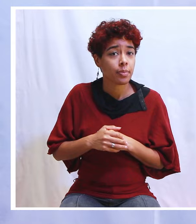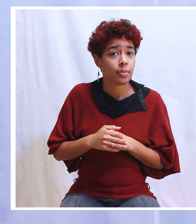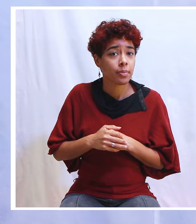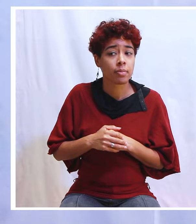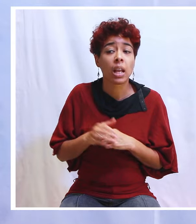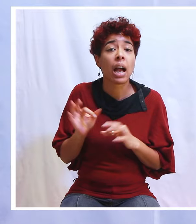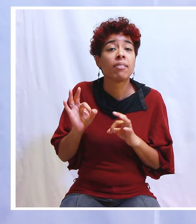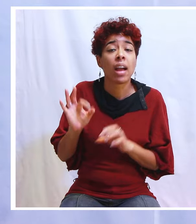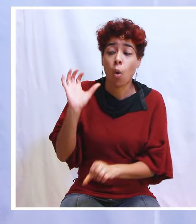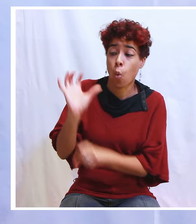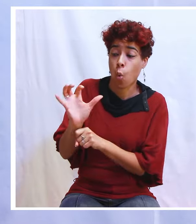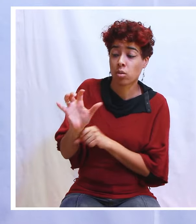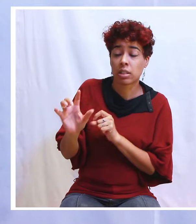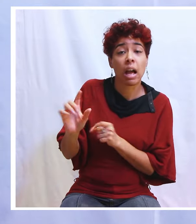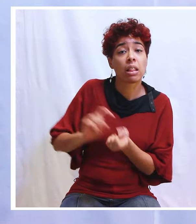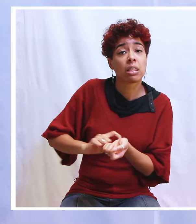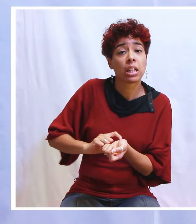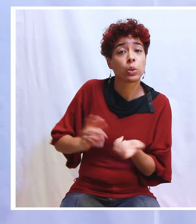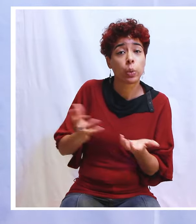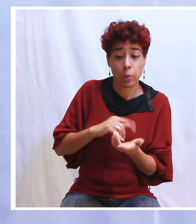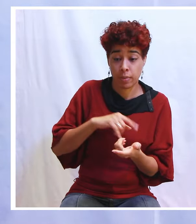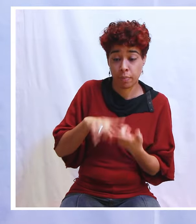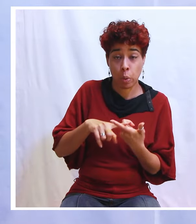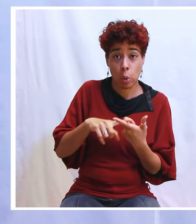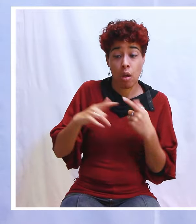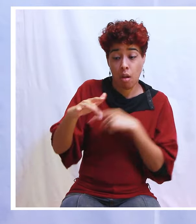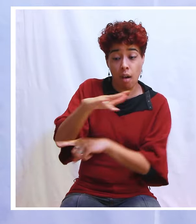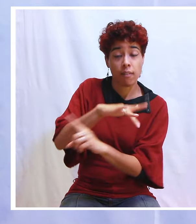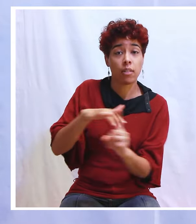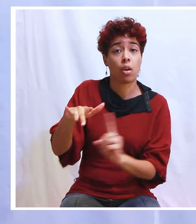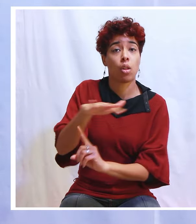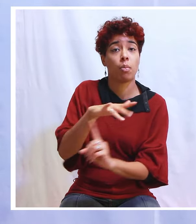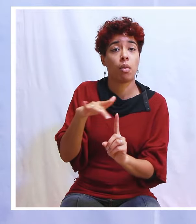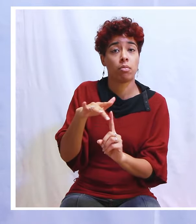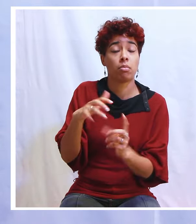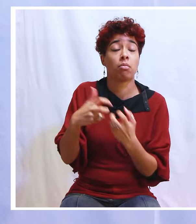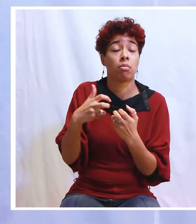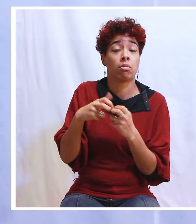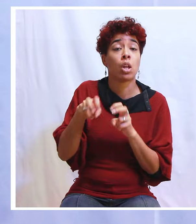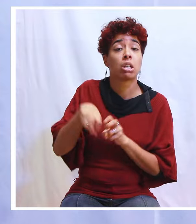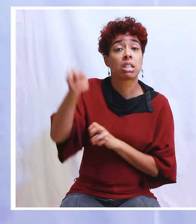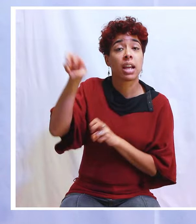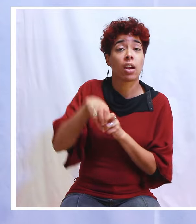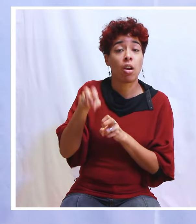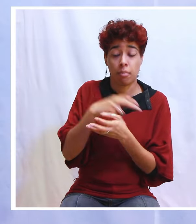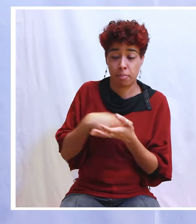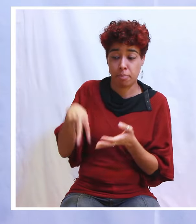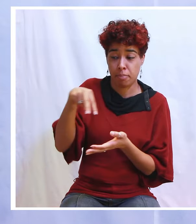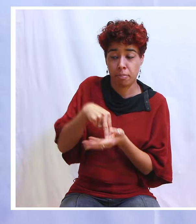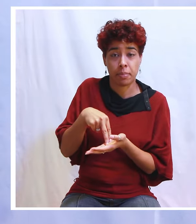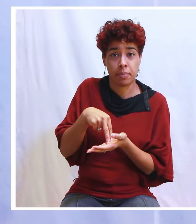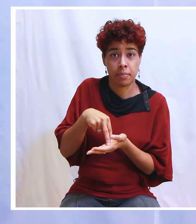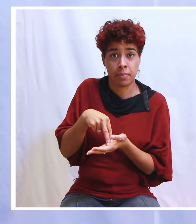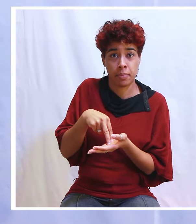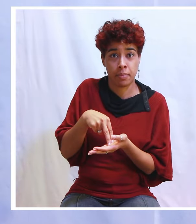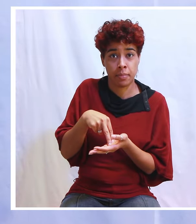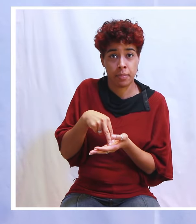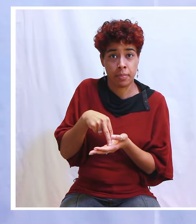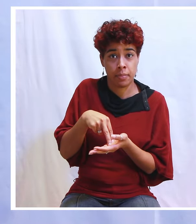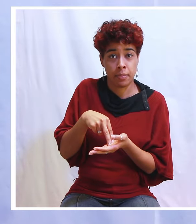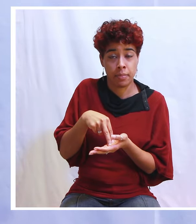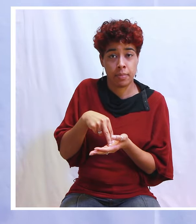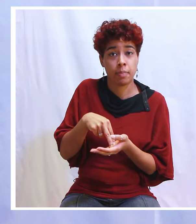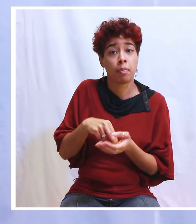la force d'opposition, ça peut être ton environnement. Jacob, quand il s'est levé, il a fallu qu'il affronte